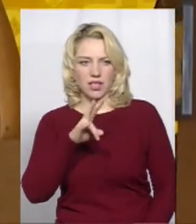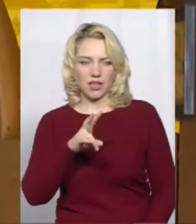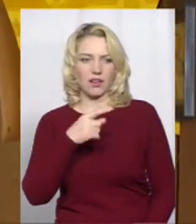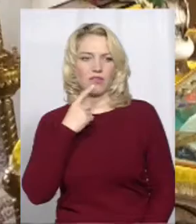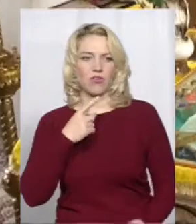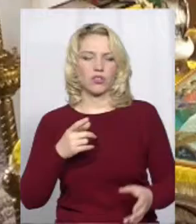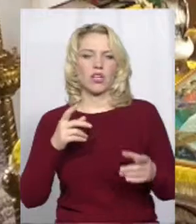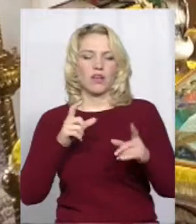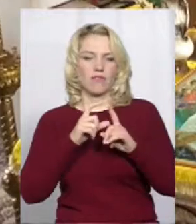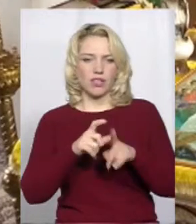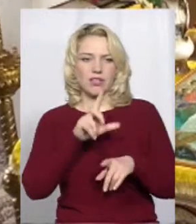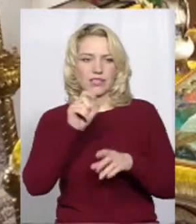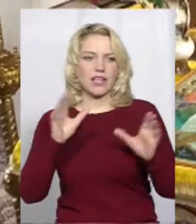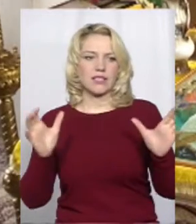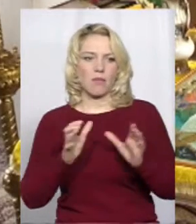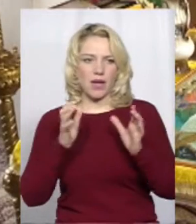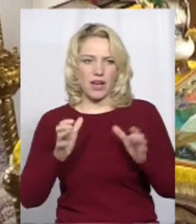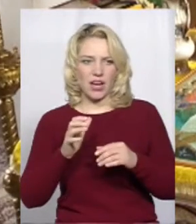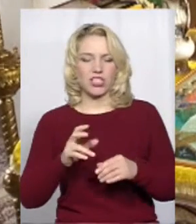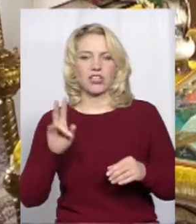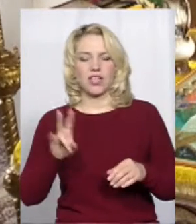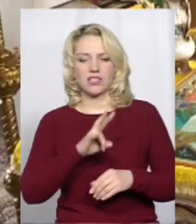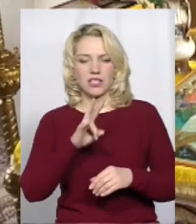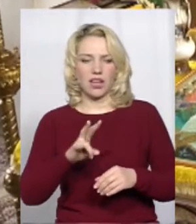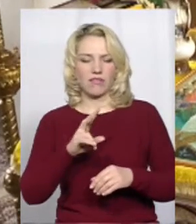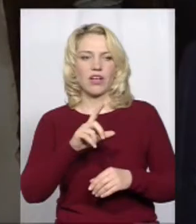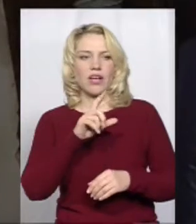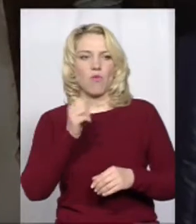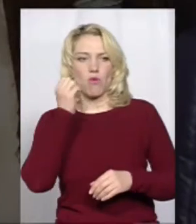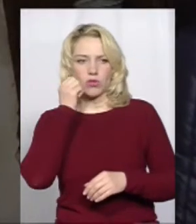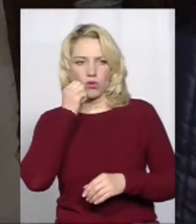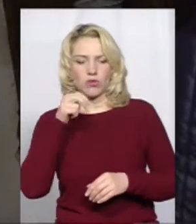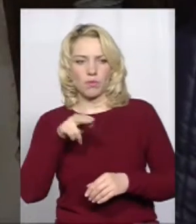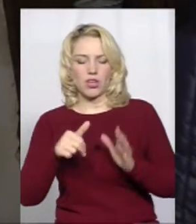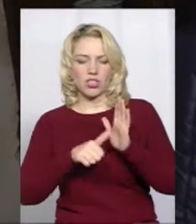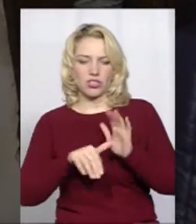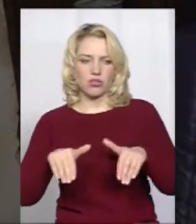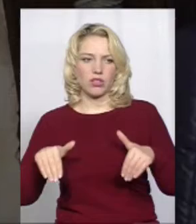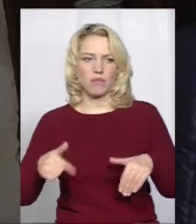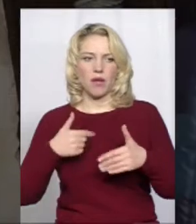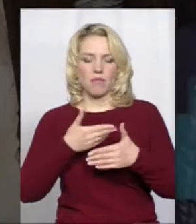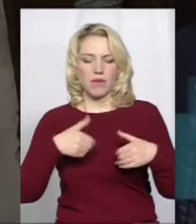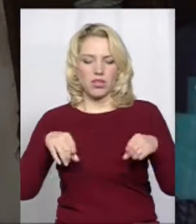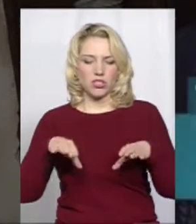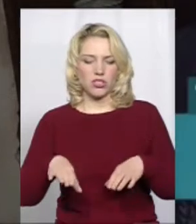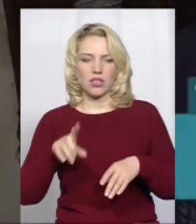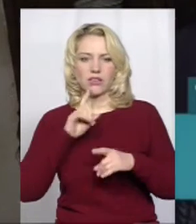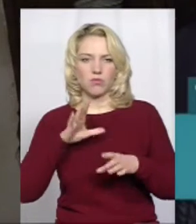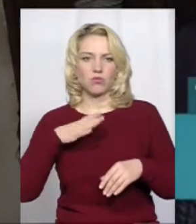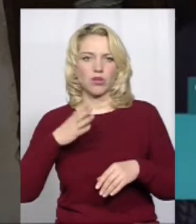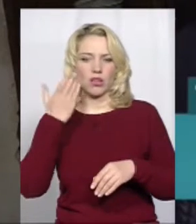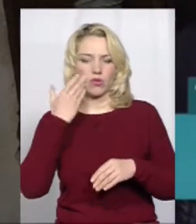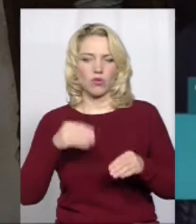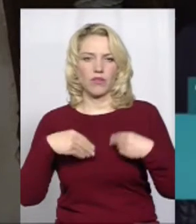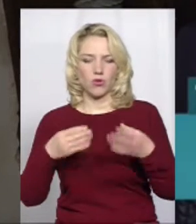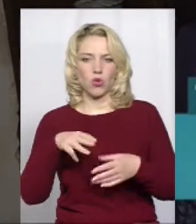за збереження тут церкви Московського патріархату. Шість осіб утримались від відповіді. Ми рішили, що ми не будемо чекати, коли аж вручать Томас. Ми будемо